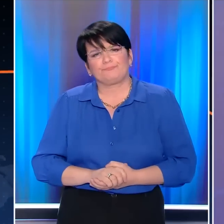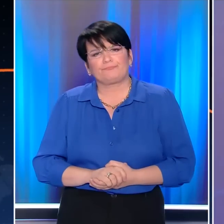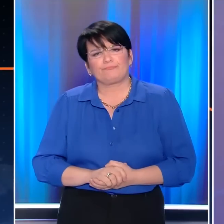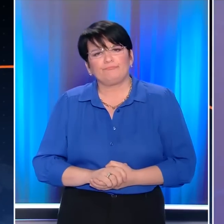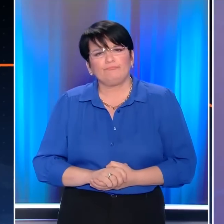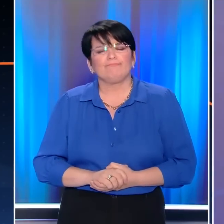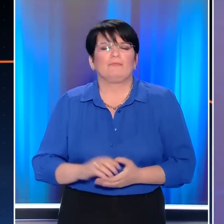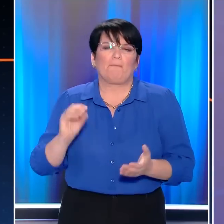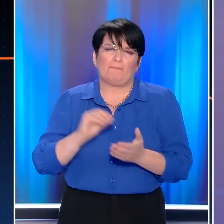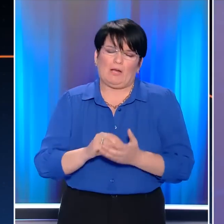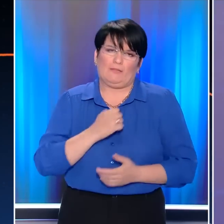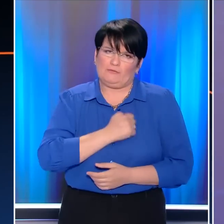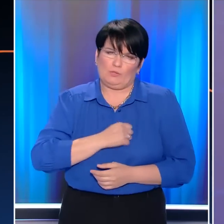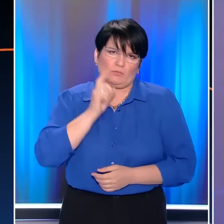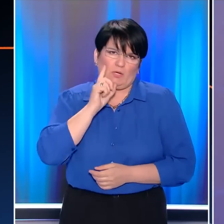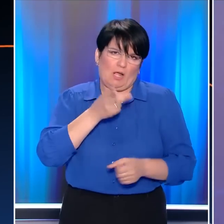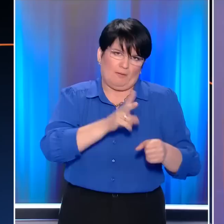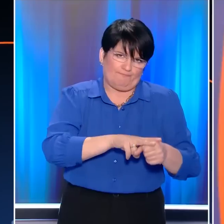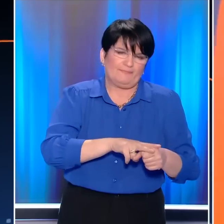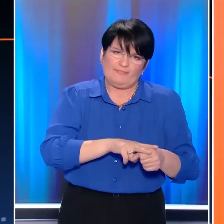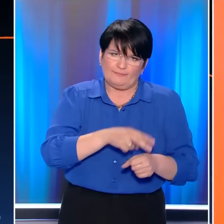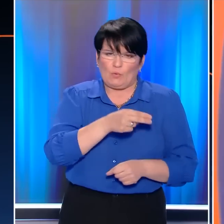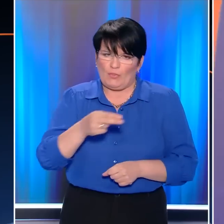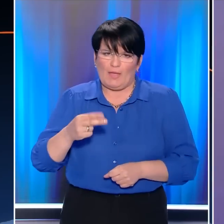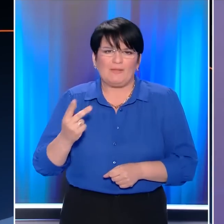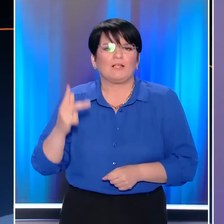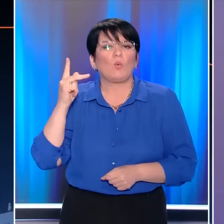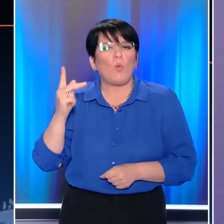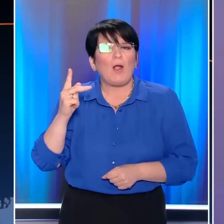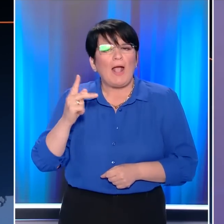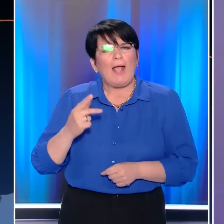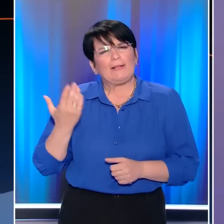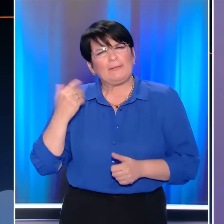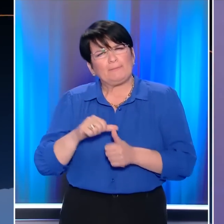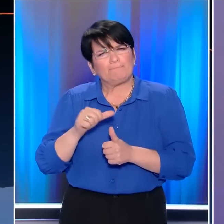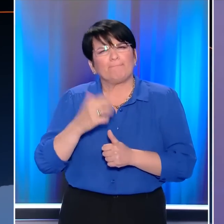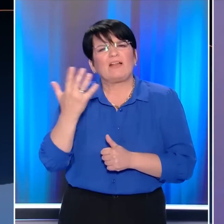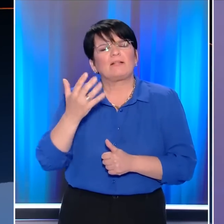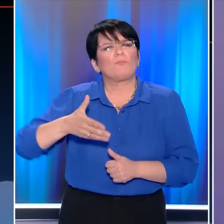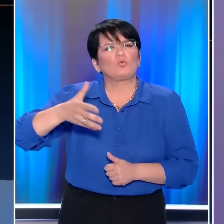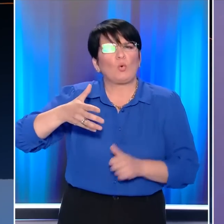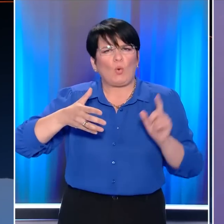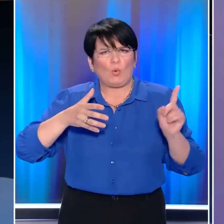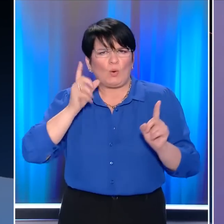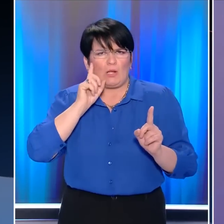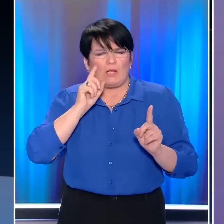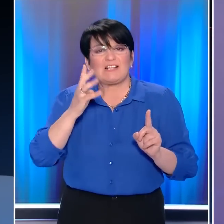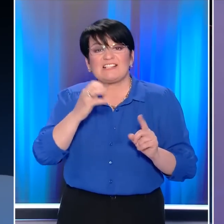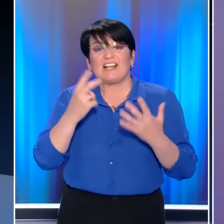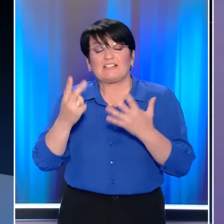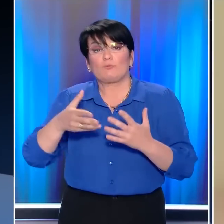Μία ακόμη γυναικοκτονία έρχεται να προσθεθεί στον θλιβερό κατάλογο των τελευταίων μηνών. 55χρονος δολοφόνησε με μαχαίρι της